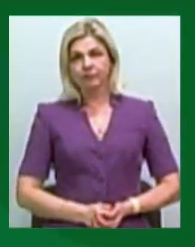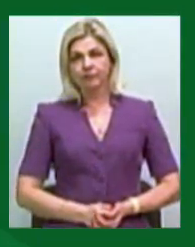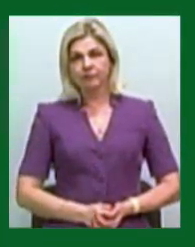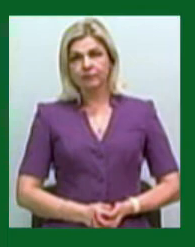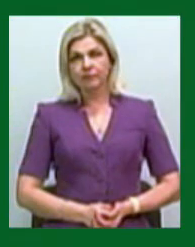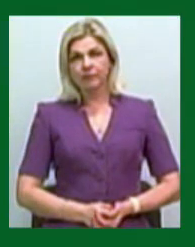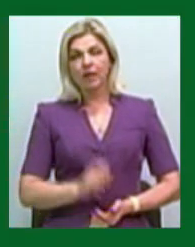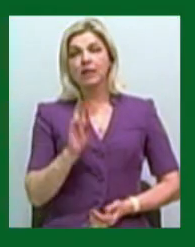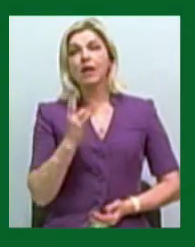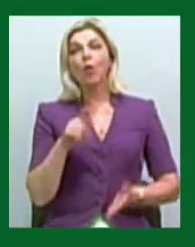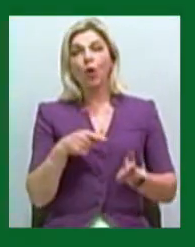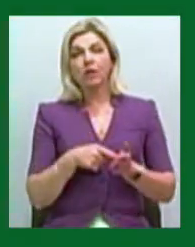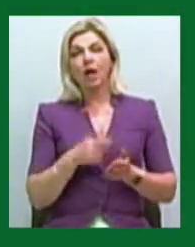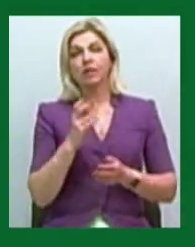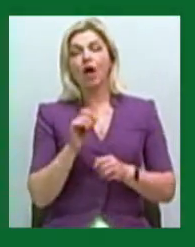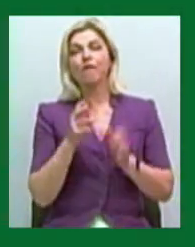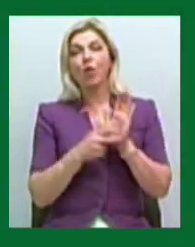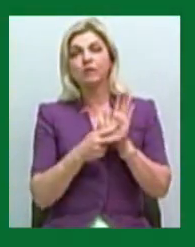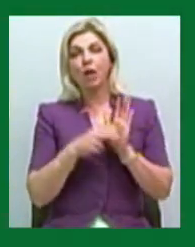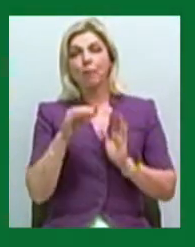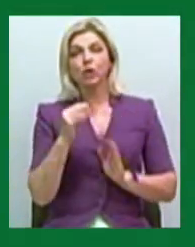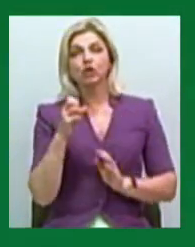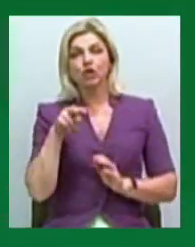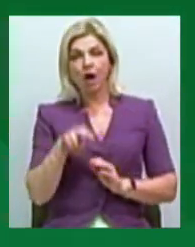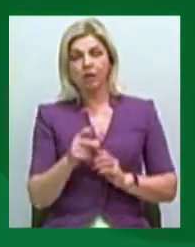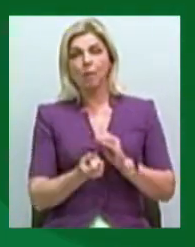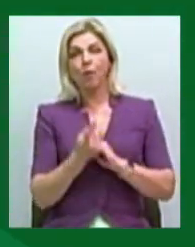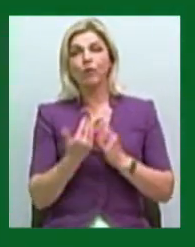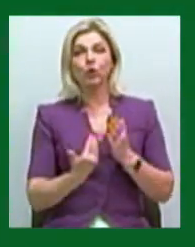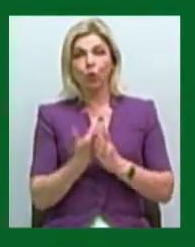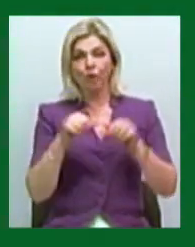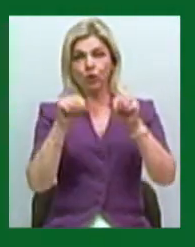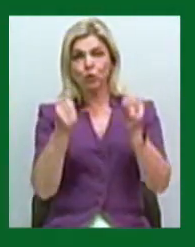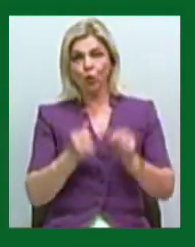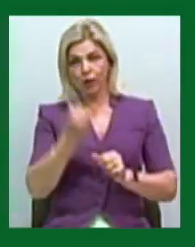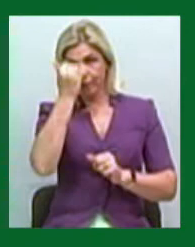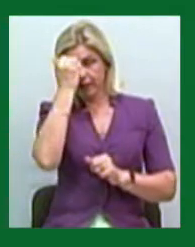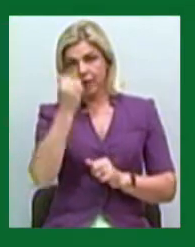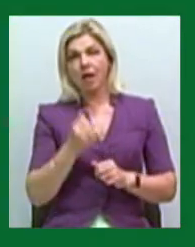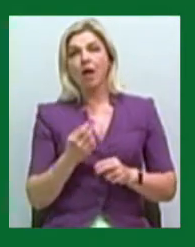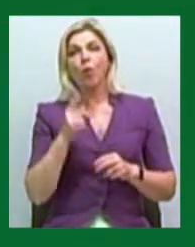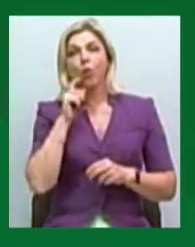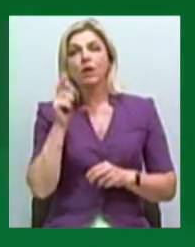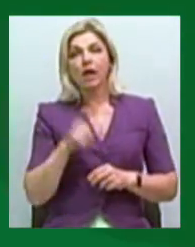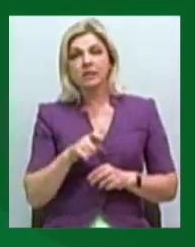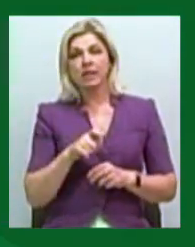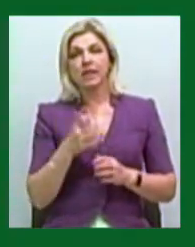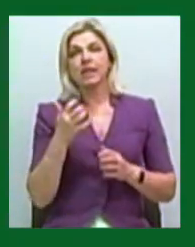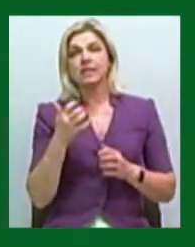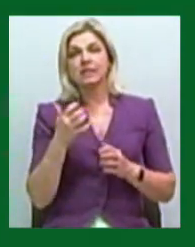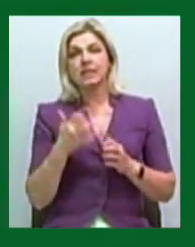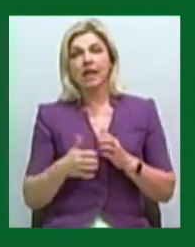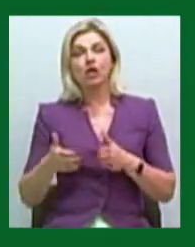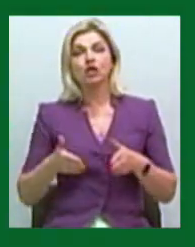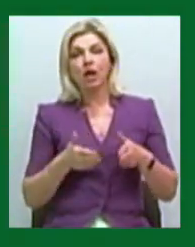У Миколаєві на восьмому причалі з'явився новий арт-об'єкт – скульптура «Міддл-Улей». Українською середній шлях.